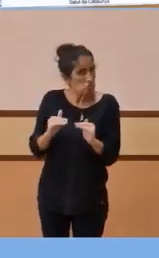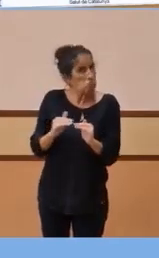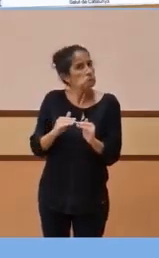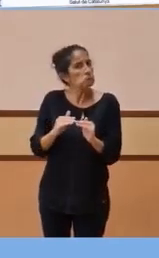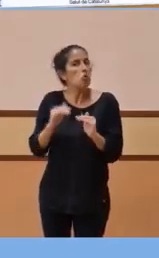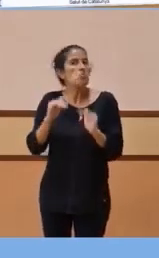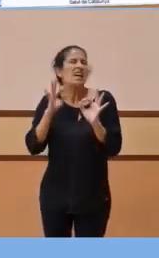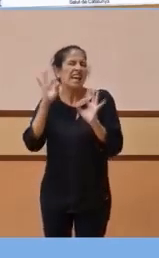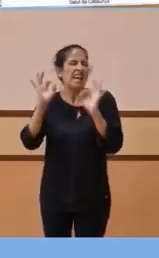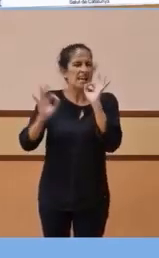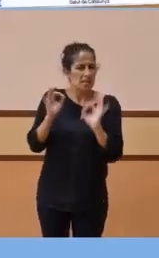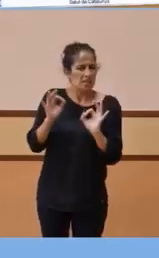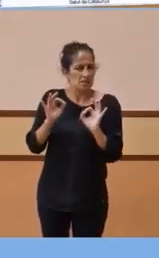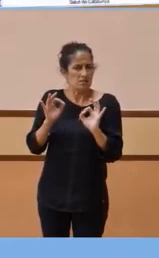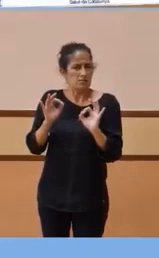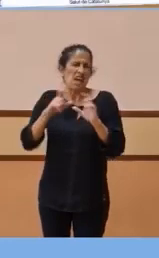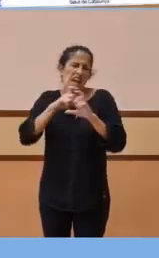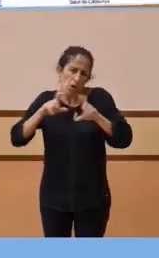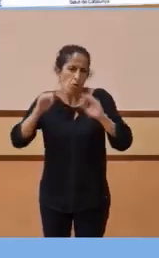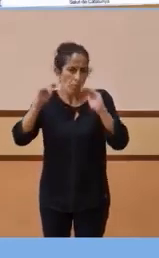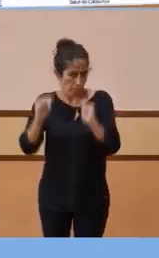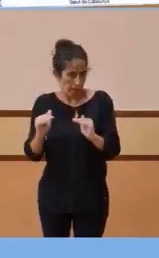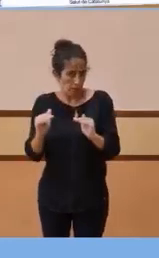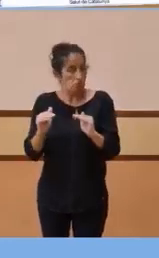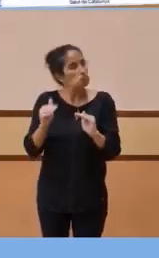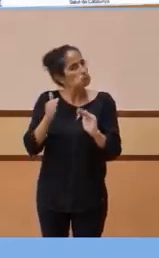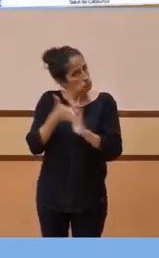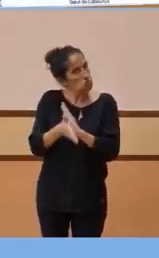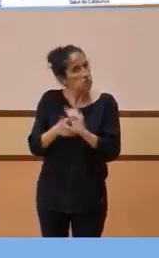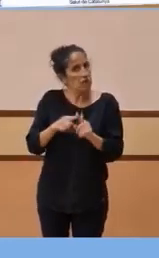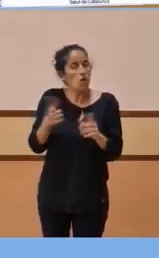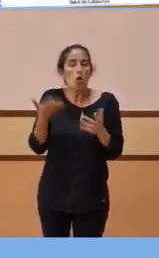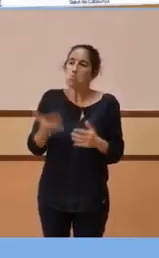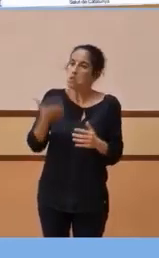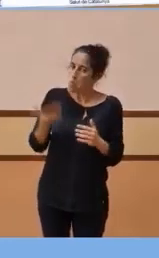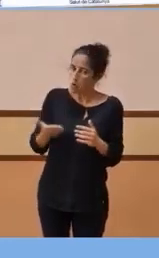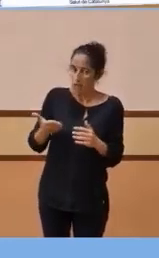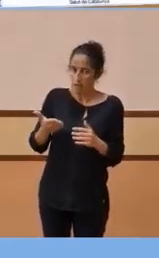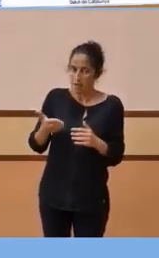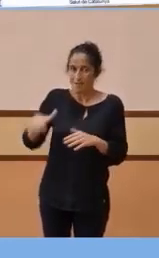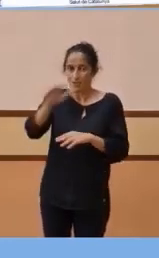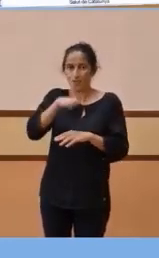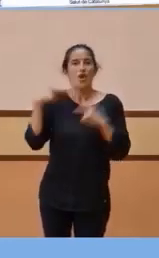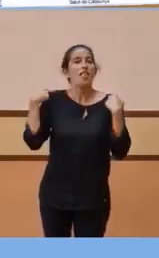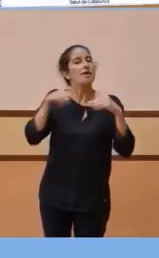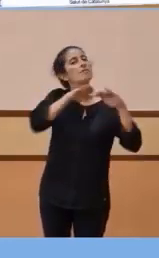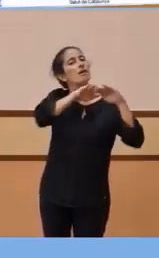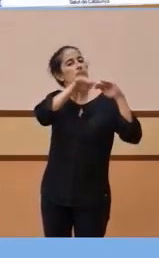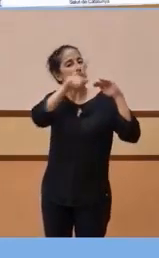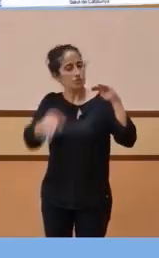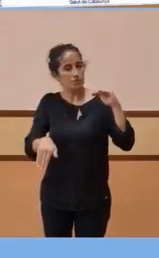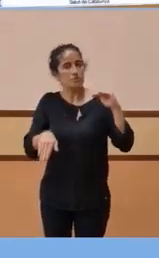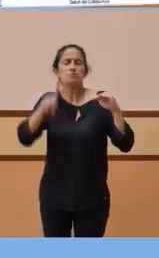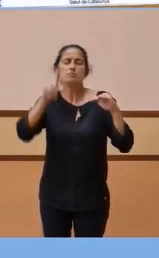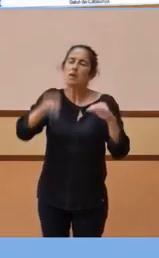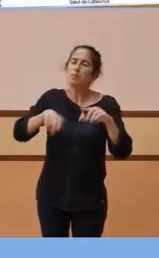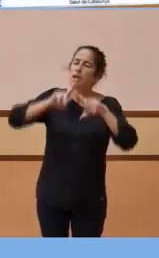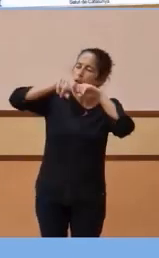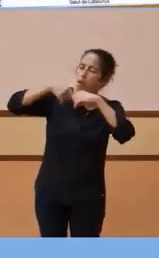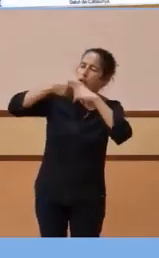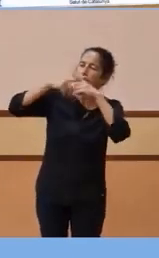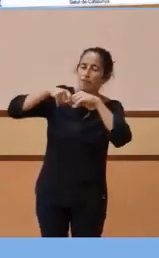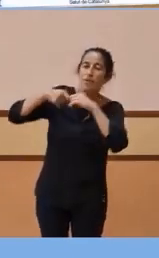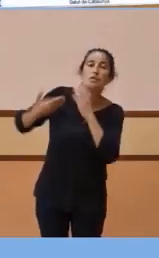llit de crítics. Però, en qualsevol cas, una onada molt important la que ha experimentat aquest territori. Una petita reflexió, aquí hi diu,